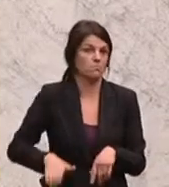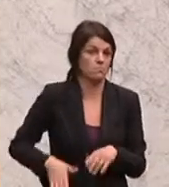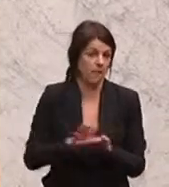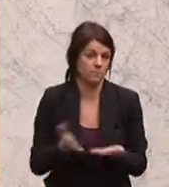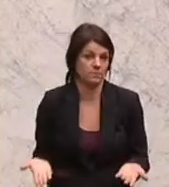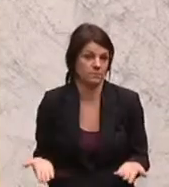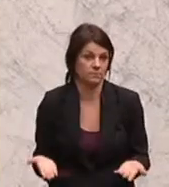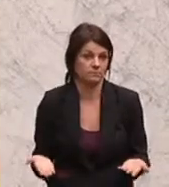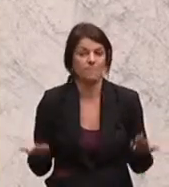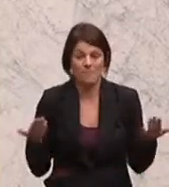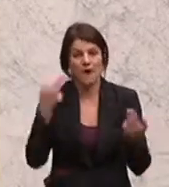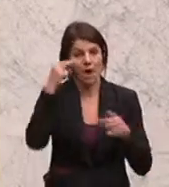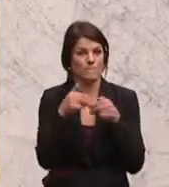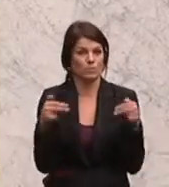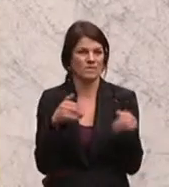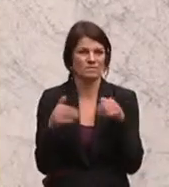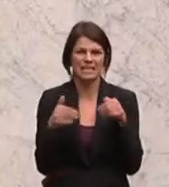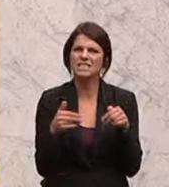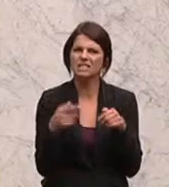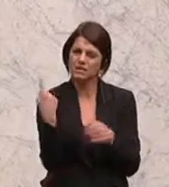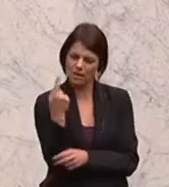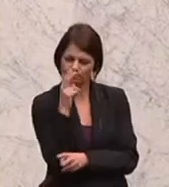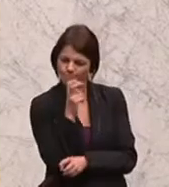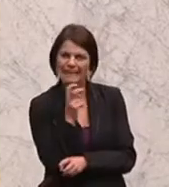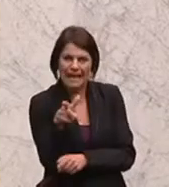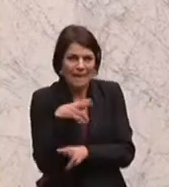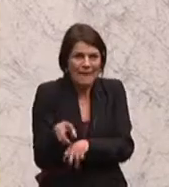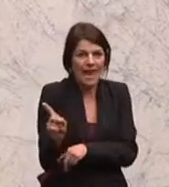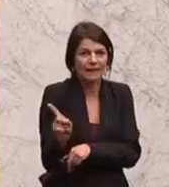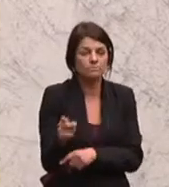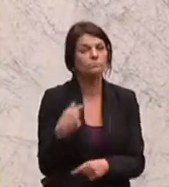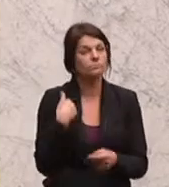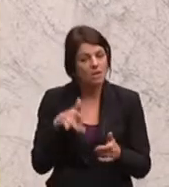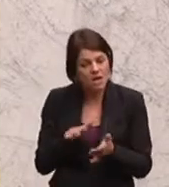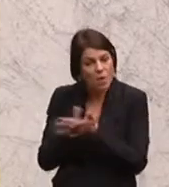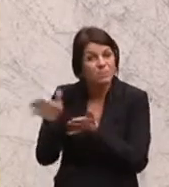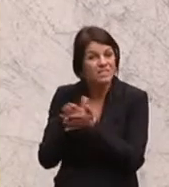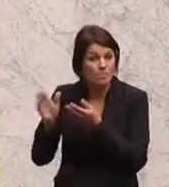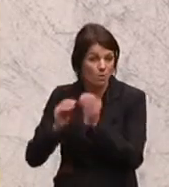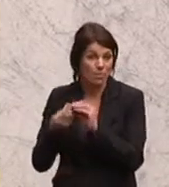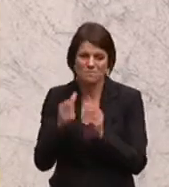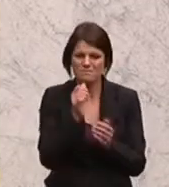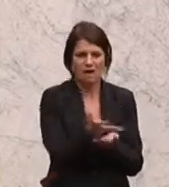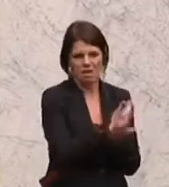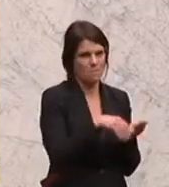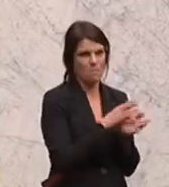Und der Herr Bundesminister hat ja in einer Analyse vollkommen recht. Wir haben ein Ausgaben- und kein Einnahmenproblem.